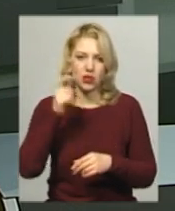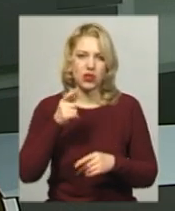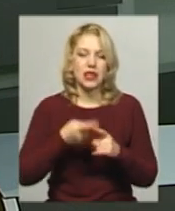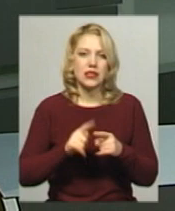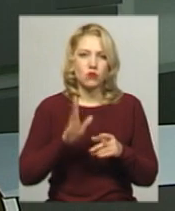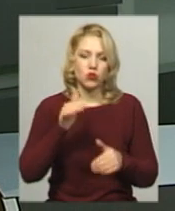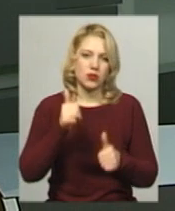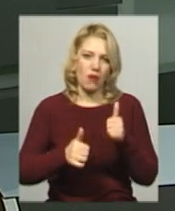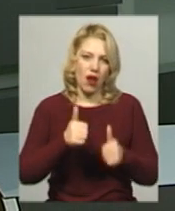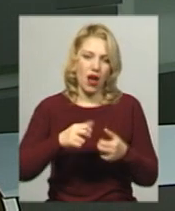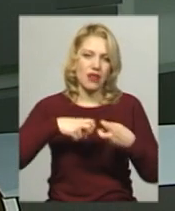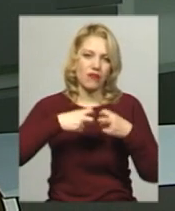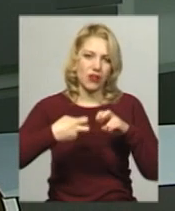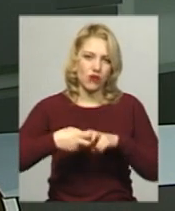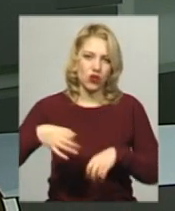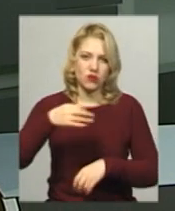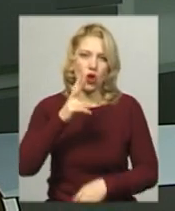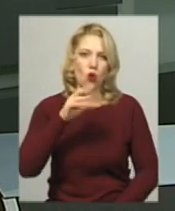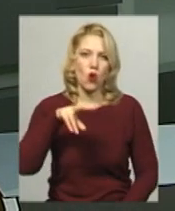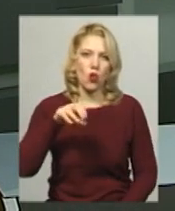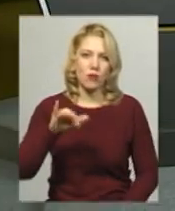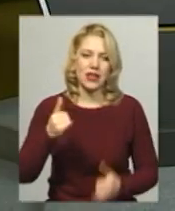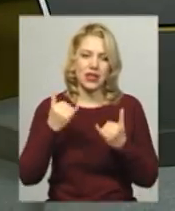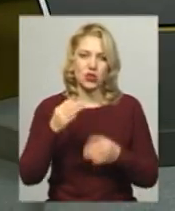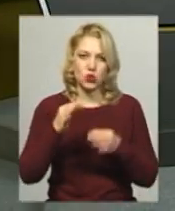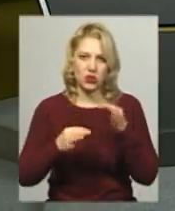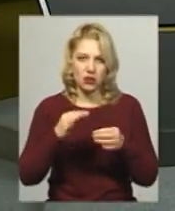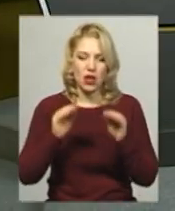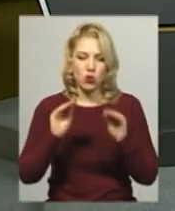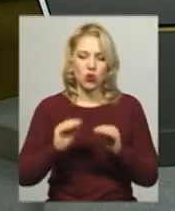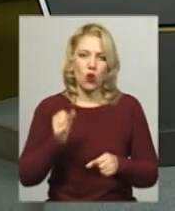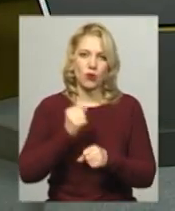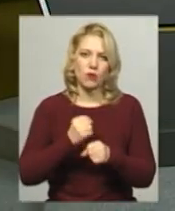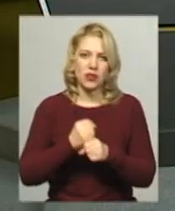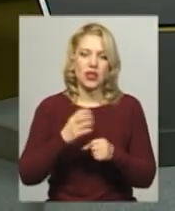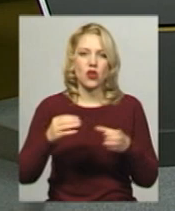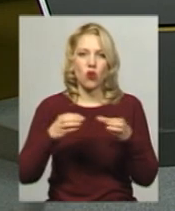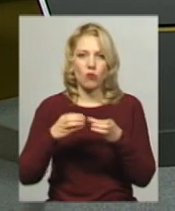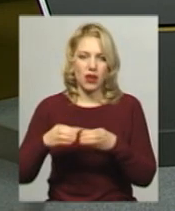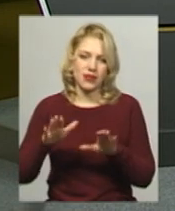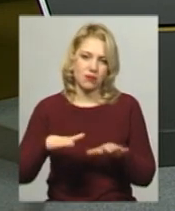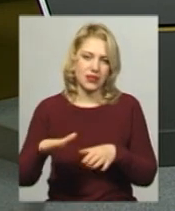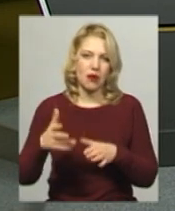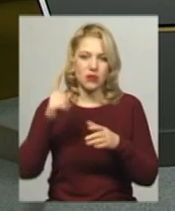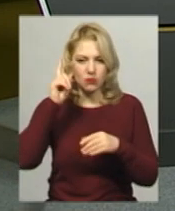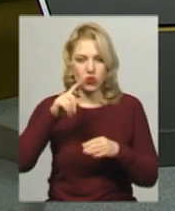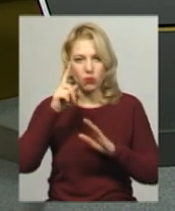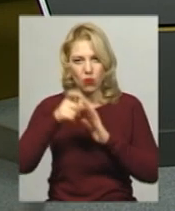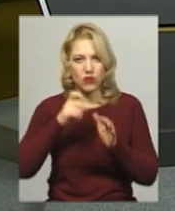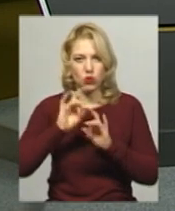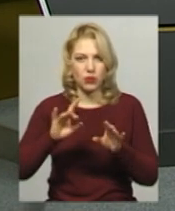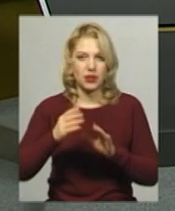в Коломиї Івано-Франківській області. Наразі суддівські протоколи обробляються, тож командні місця ми зможемо повідомити